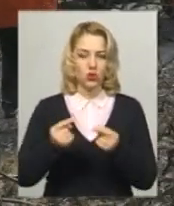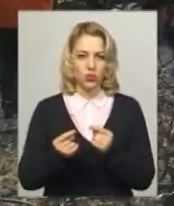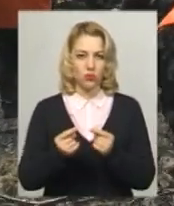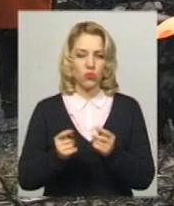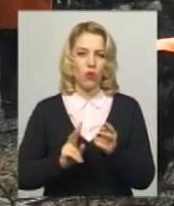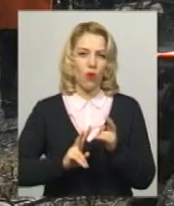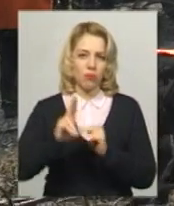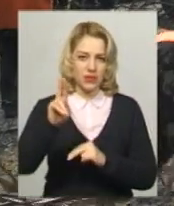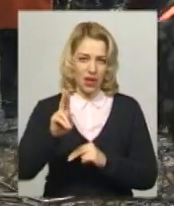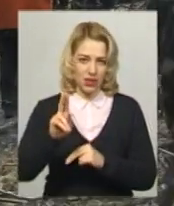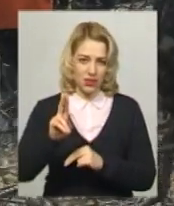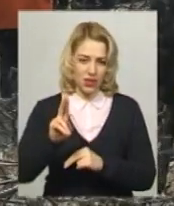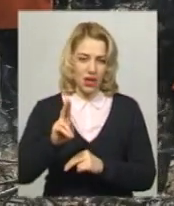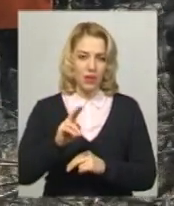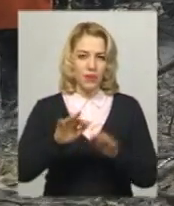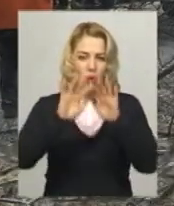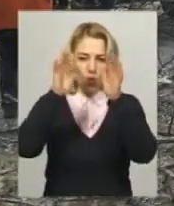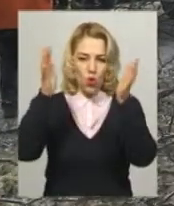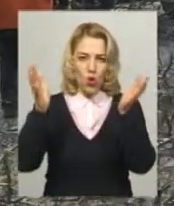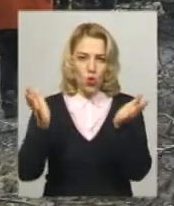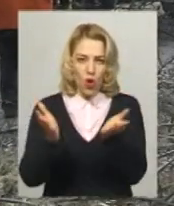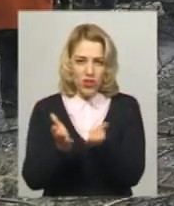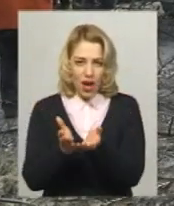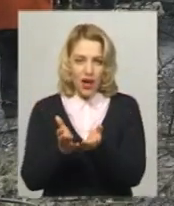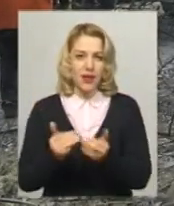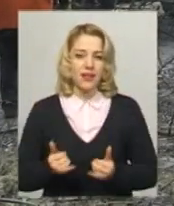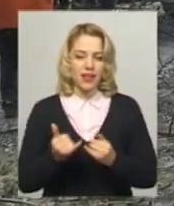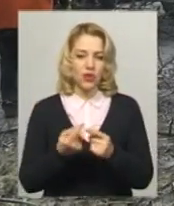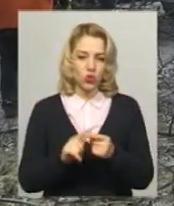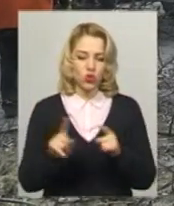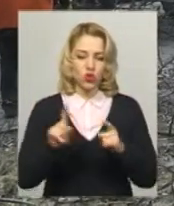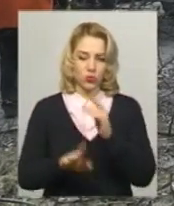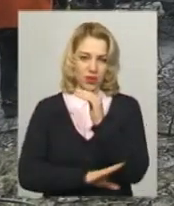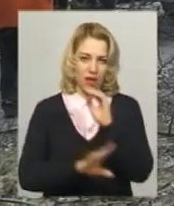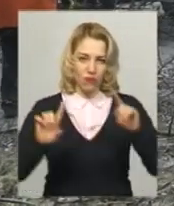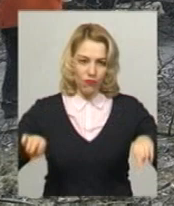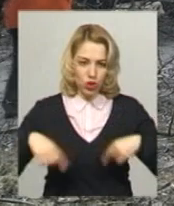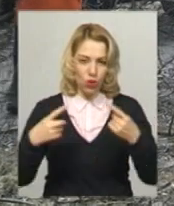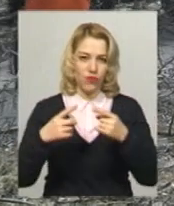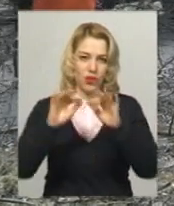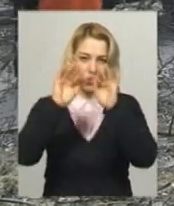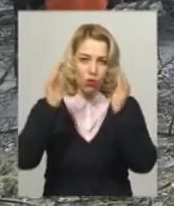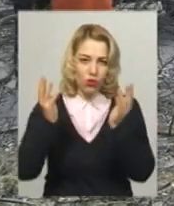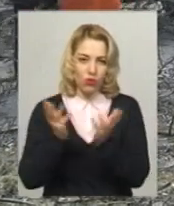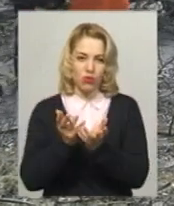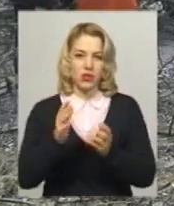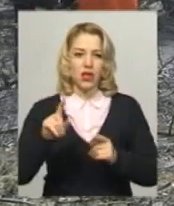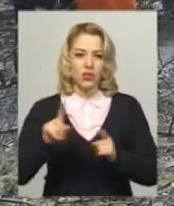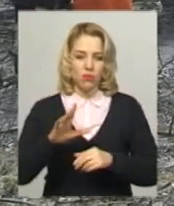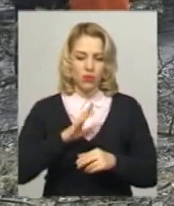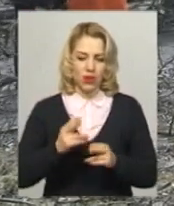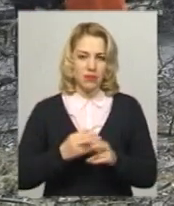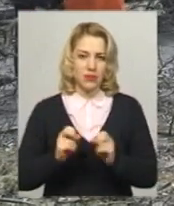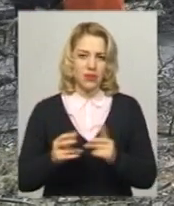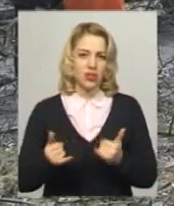обрізається крона келетні гілки для того, щоб дерево відновило крону. І щоб була крона безпечна